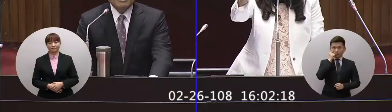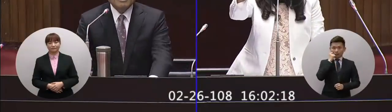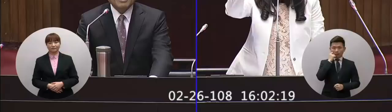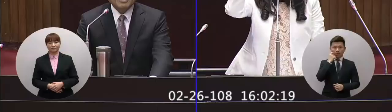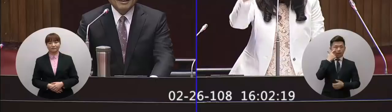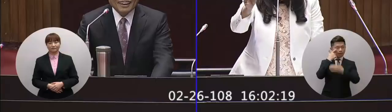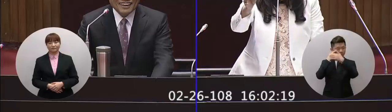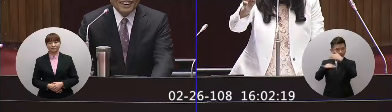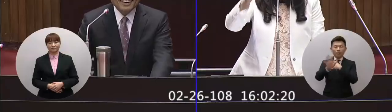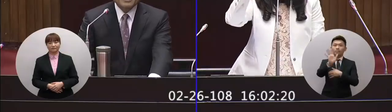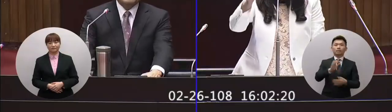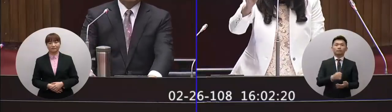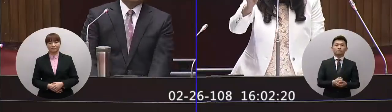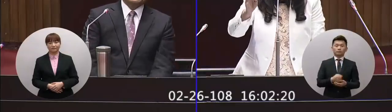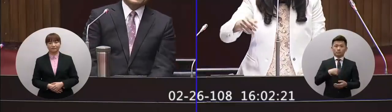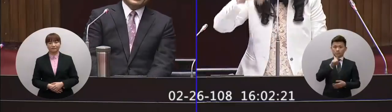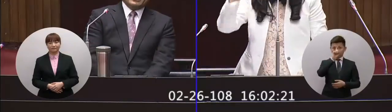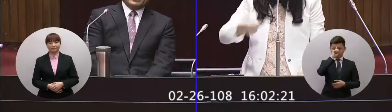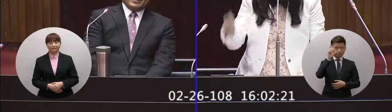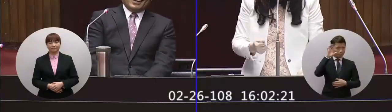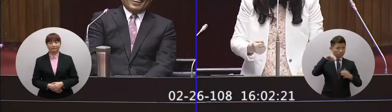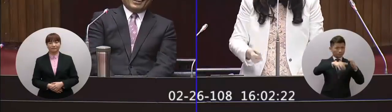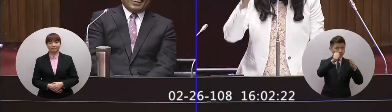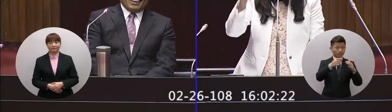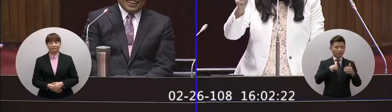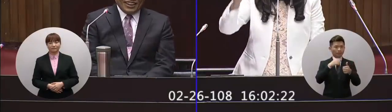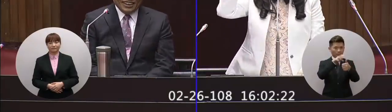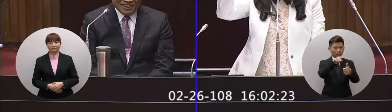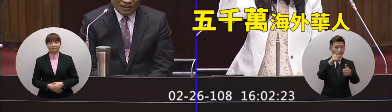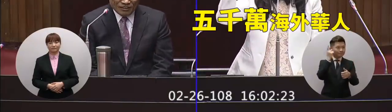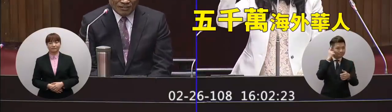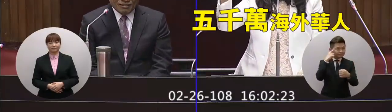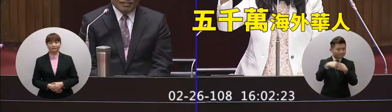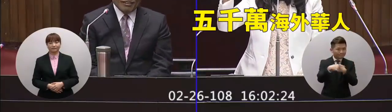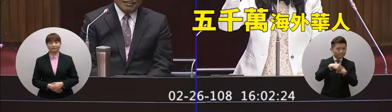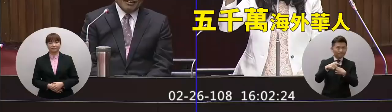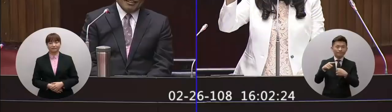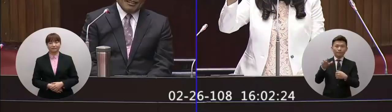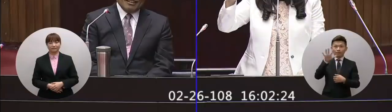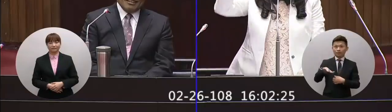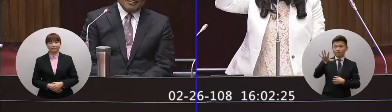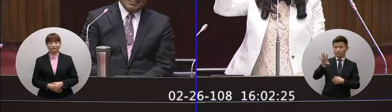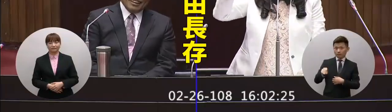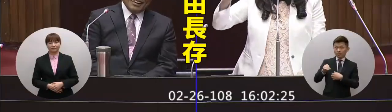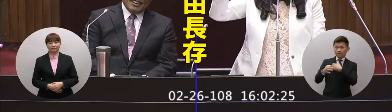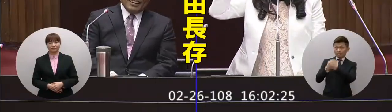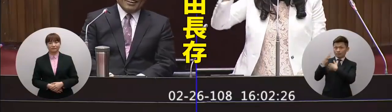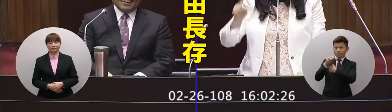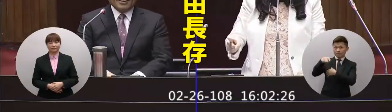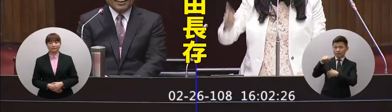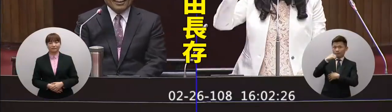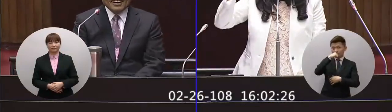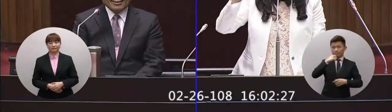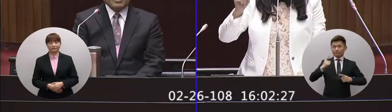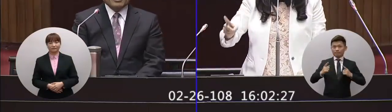我對你的期望很高希望蘇院長你聽到我講的話想一想真的五千萬海外華人都希望台灣的民主自由